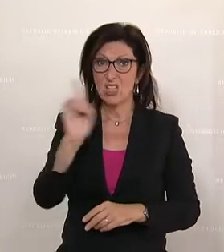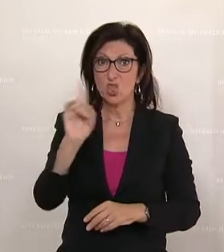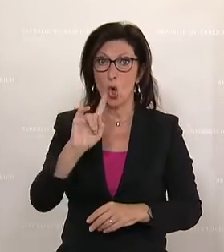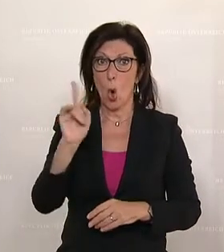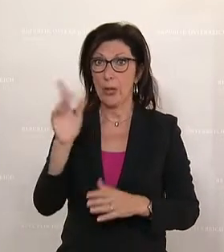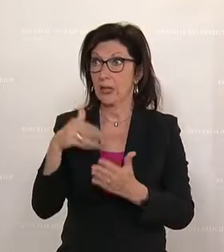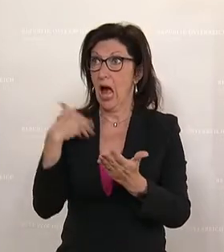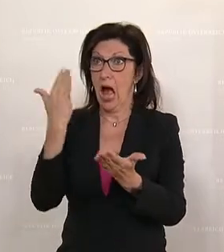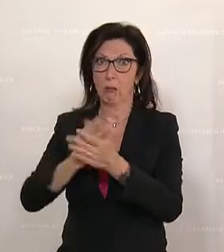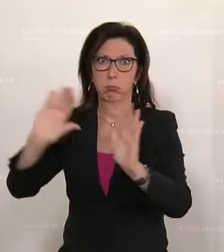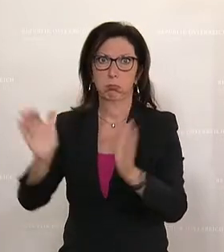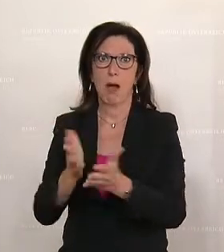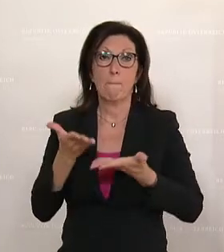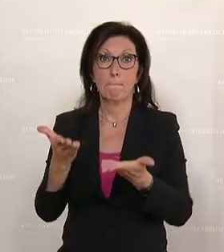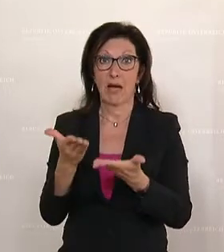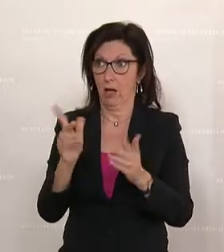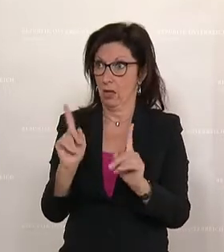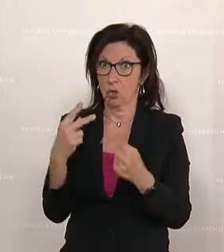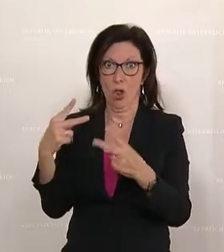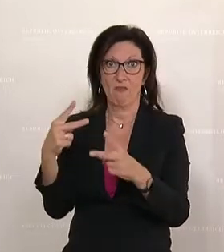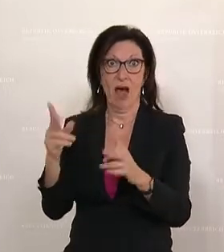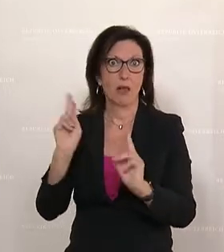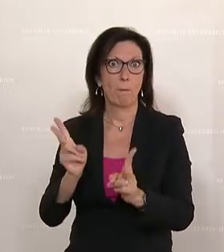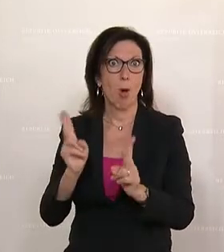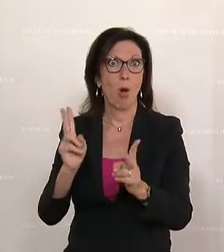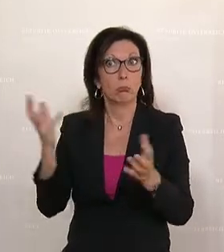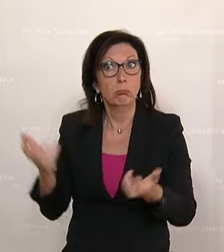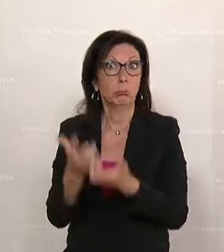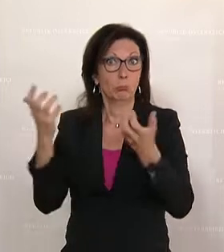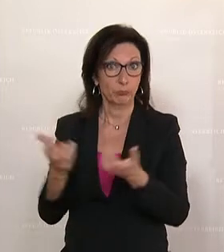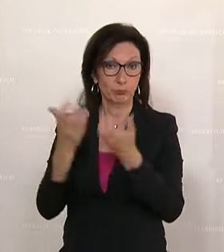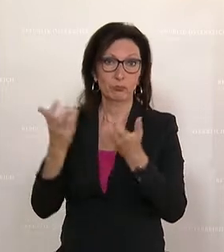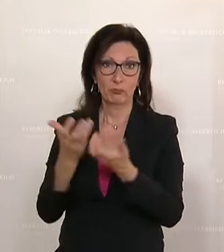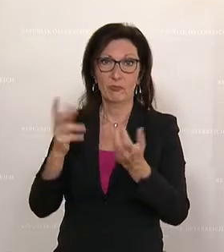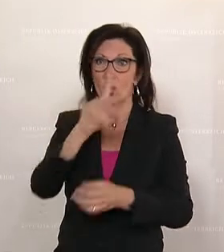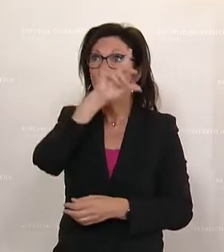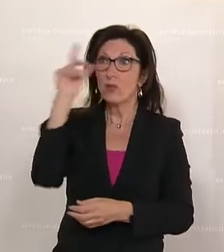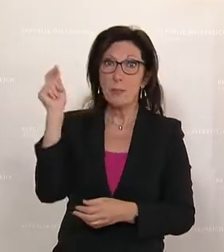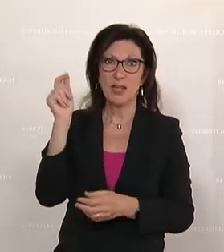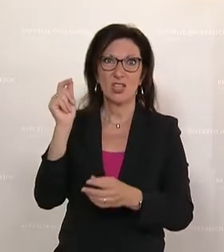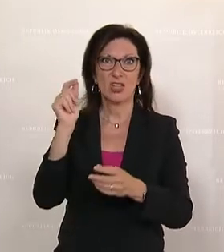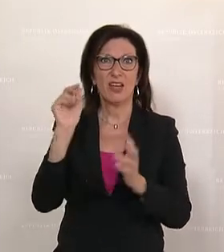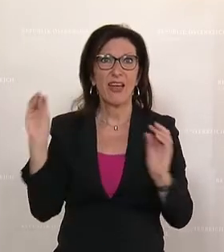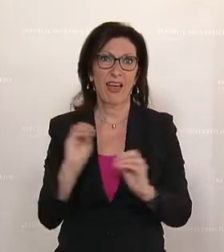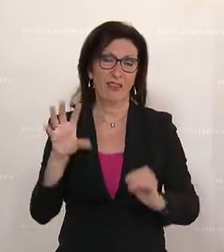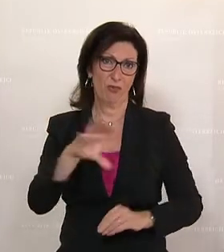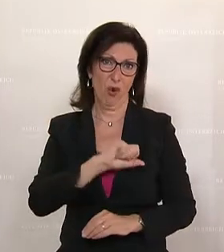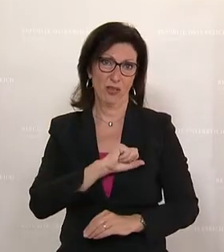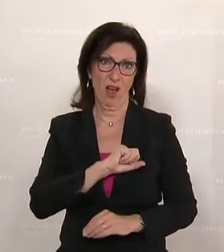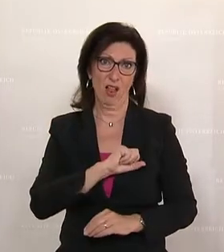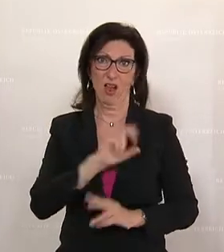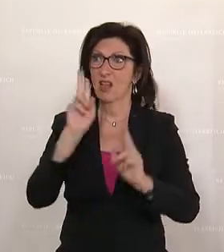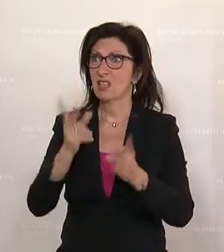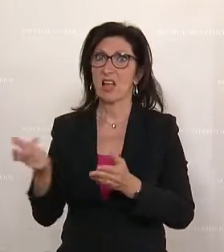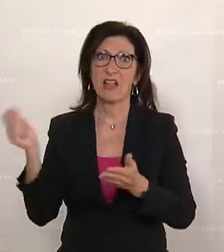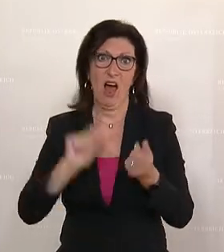dass die Bäckerei weiter wirtschaften kann und dass dann tatsächlich die Menschen etwas davon haben, eben die Ware beziehen zu